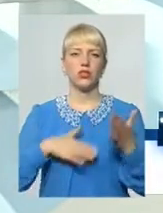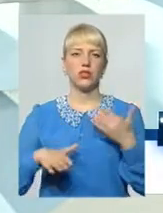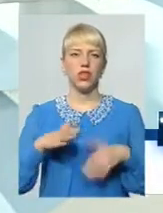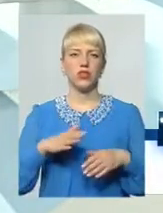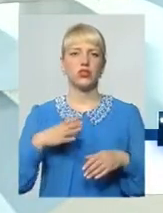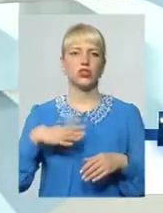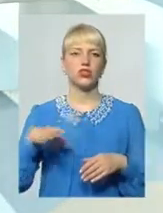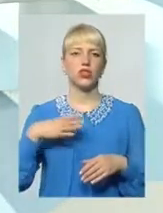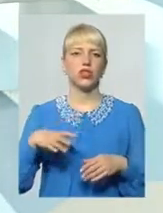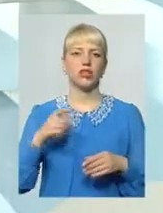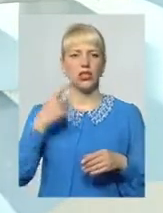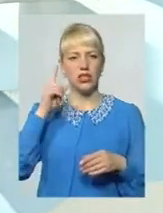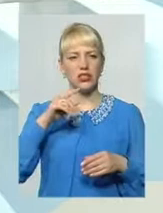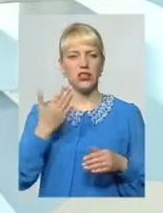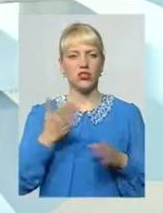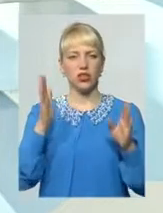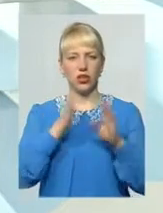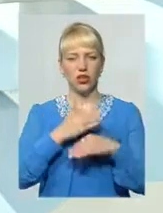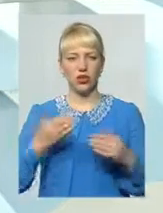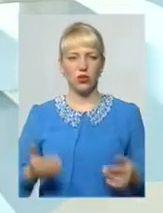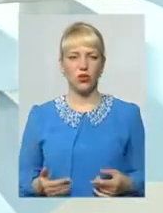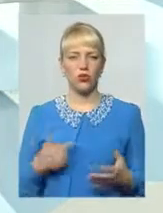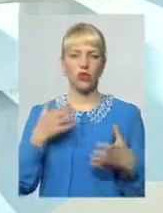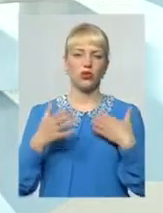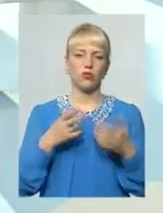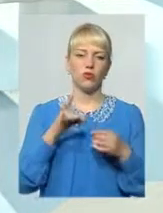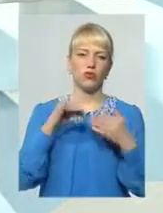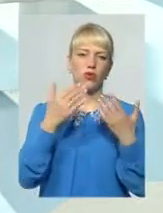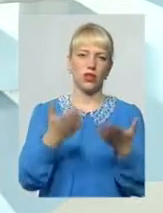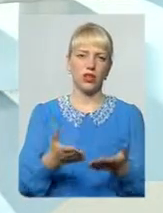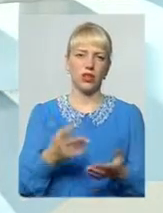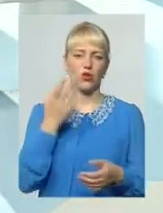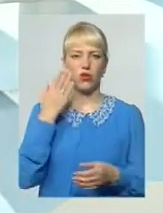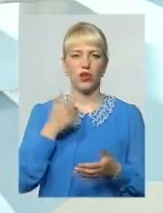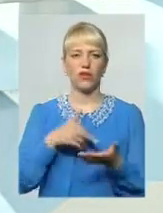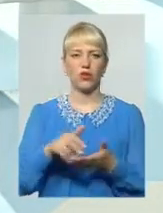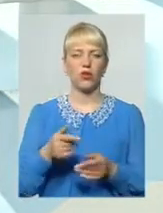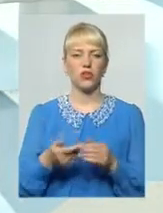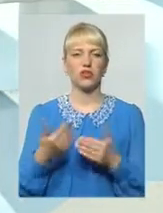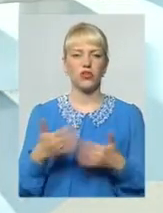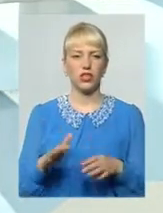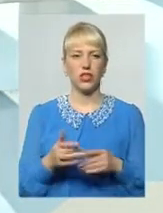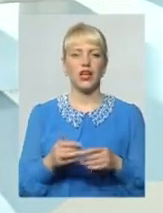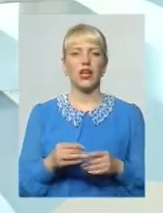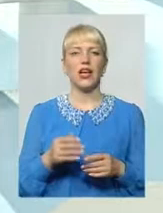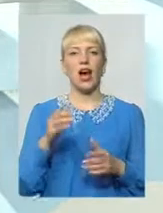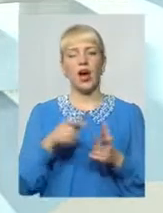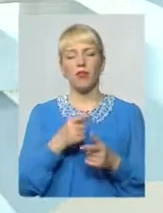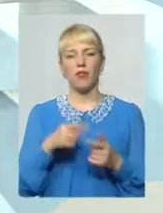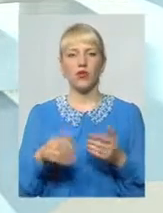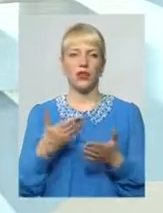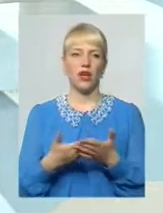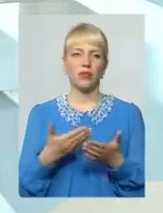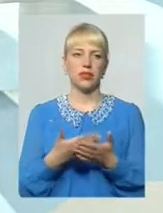чекають і, звичайно, вже знаєш їхні долі А потім турбується вже про них, коли вони виходять звідти Або, наприклад,